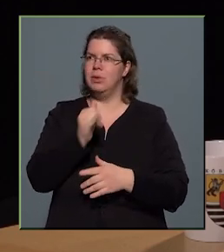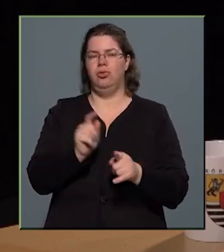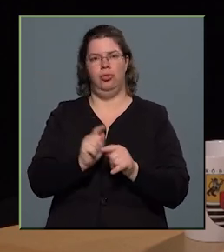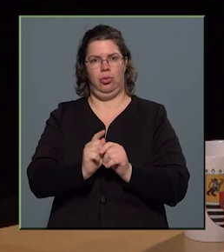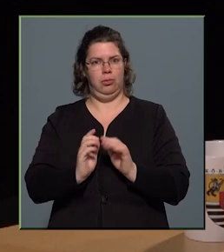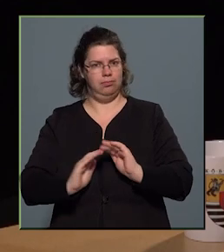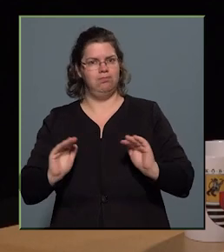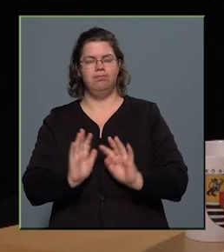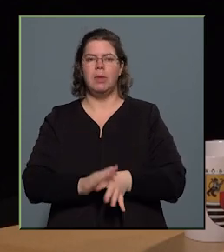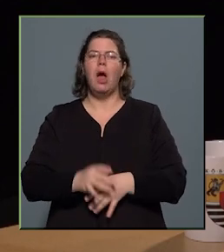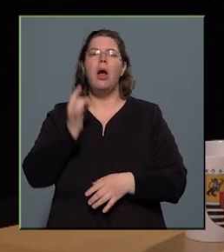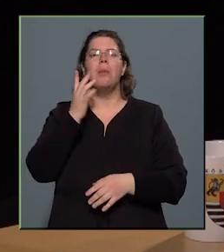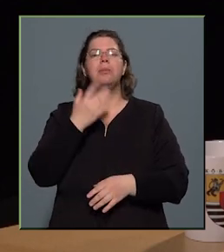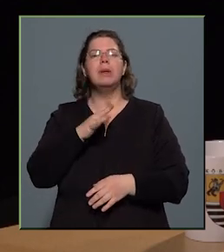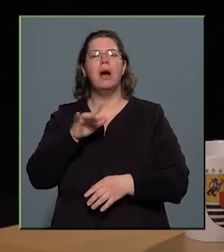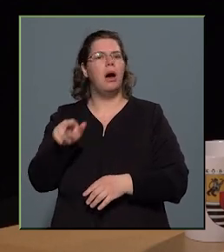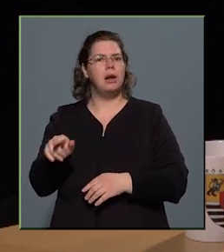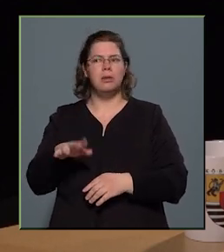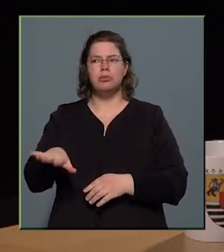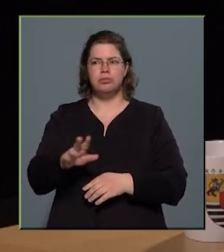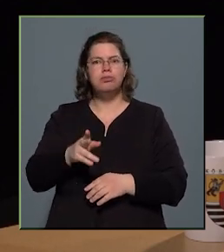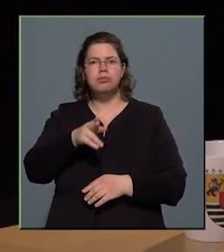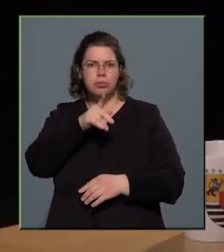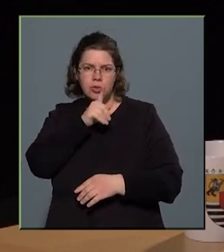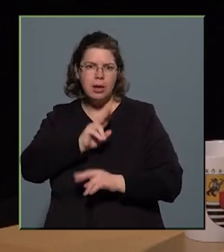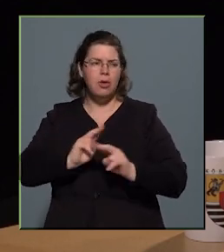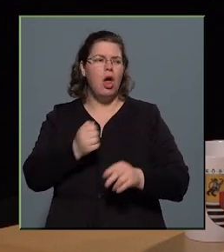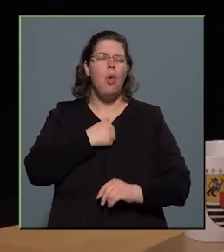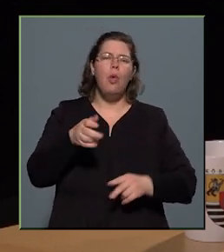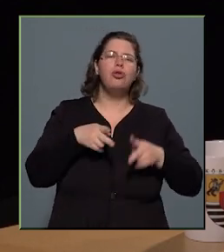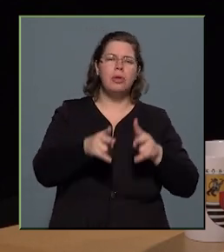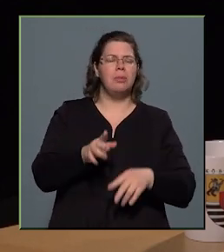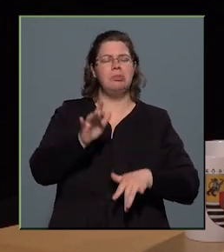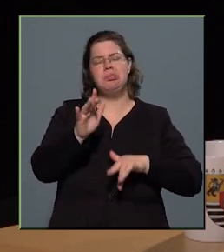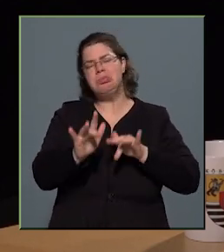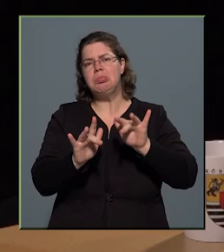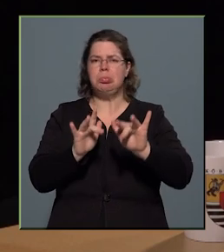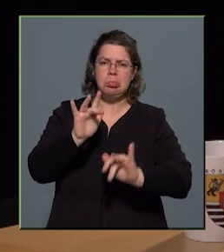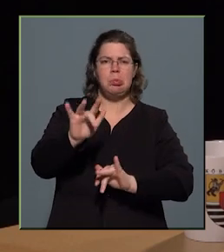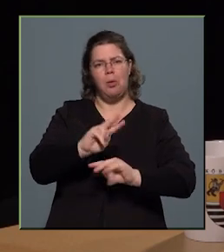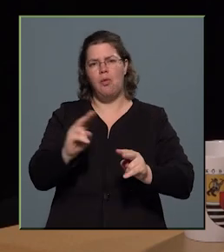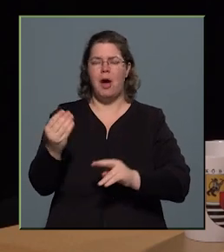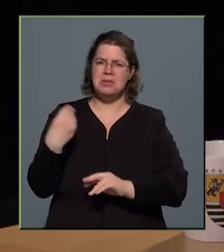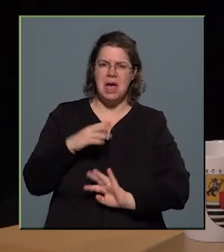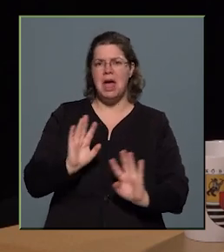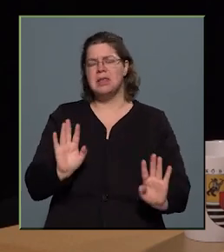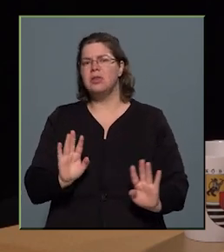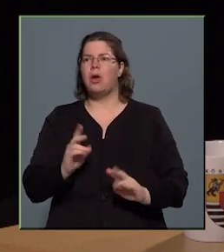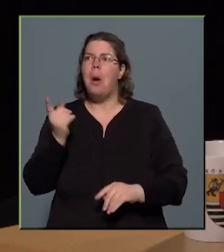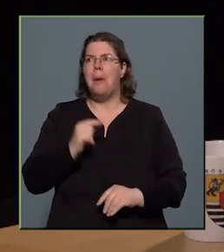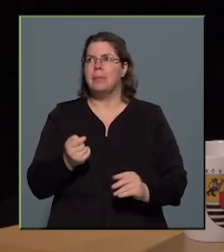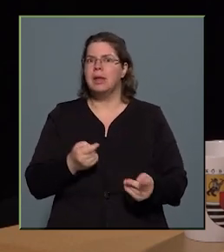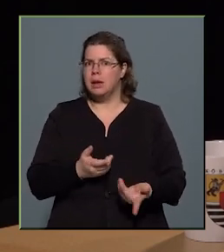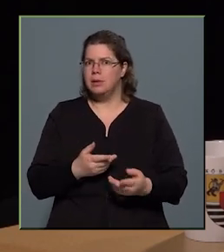gyakorlatilag teljes csönd van, illetve a Hős utcából alkalmanként érkeznek jelzéseink, amelyeket természetesen lereagálunk.